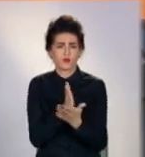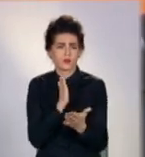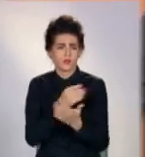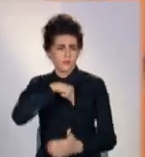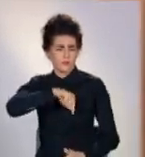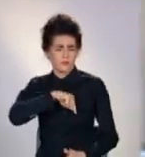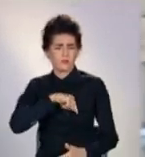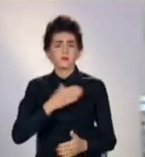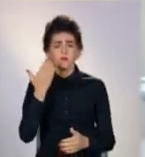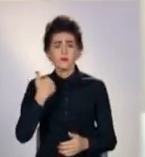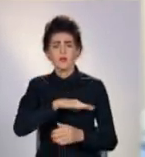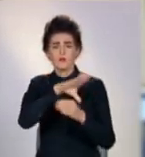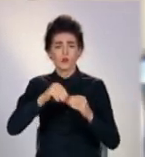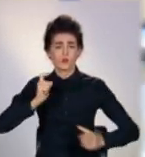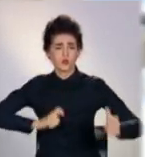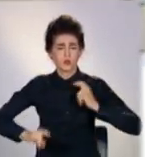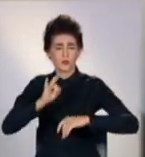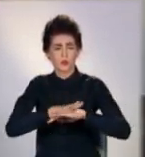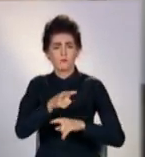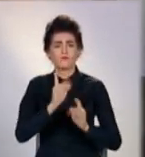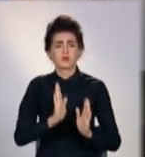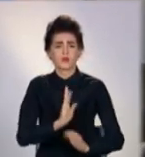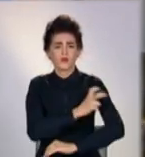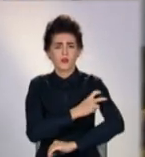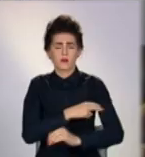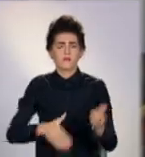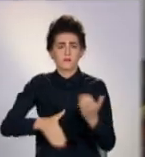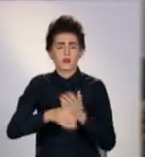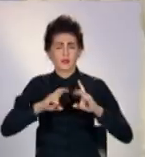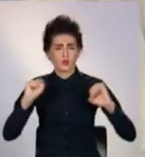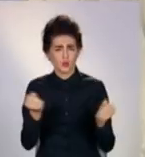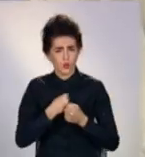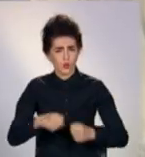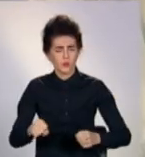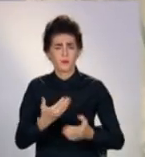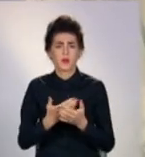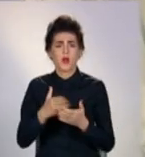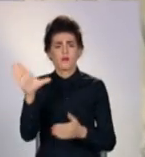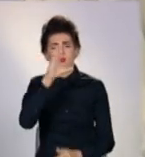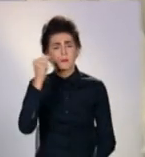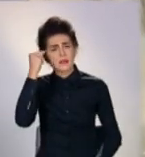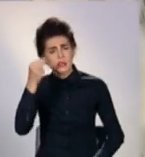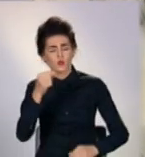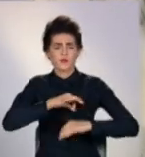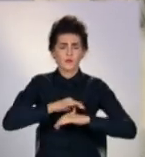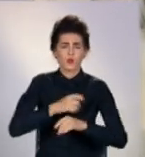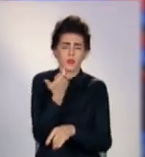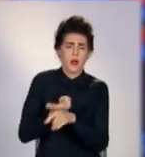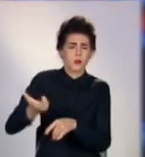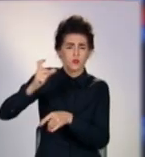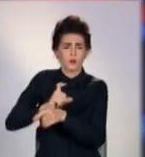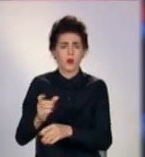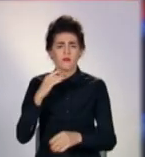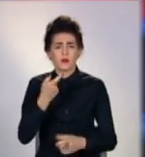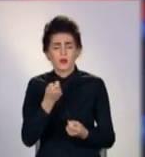Після інтернатури Анастасія стане лікарем із невідкладних станів. Та через надмірні фізичні і психологічні навантаження охочих